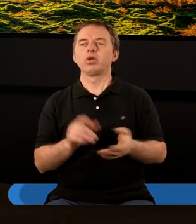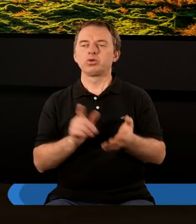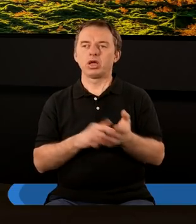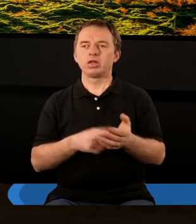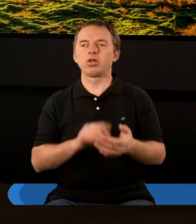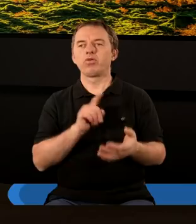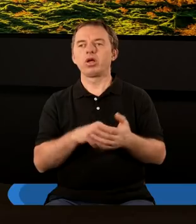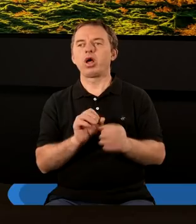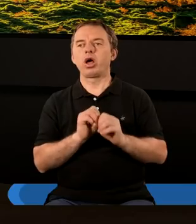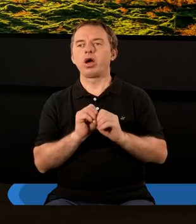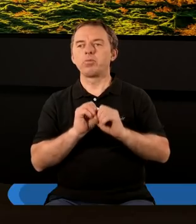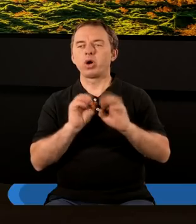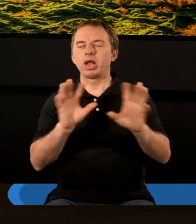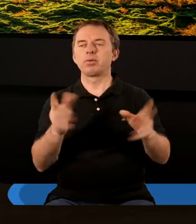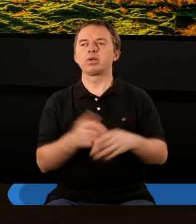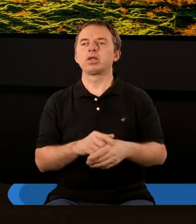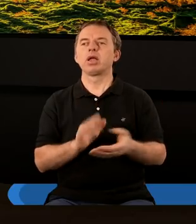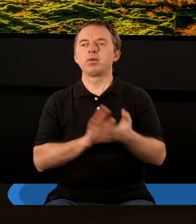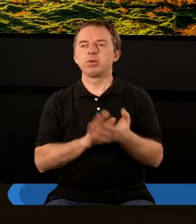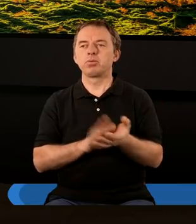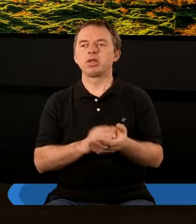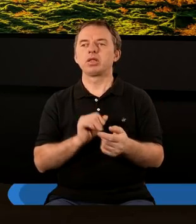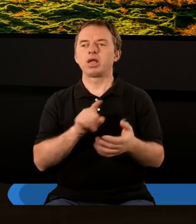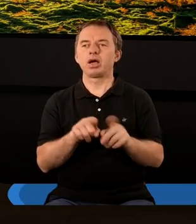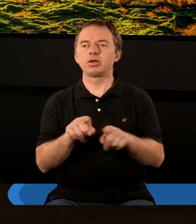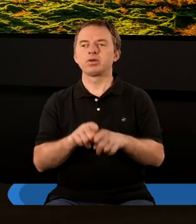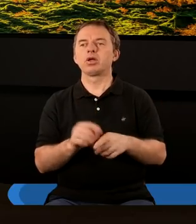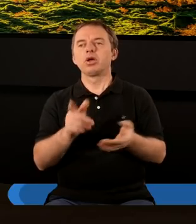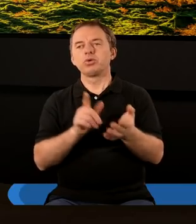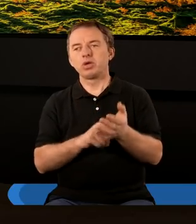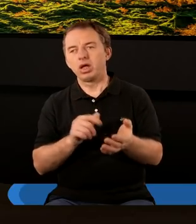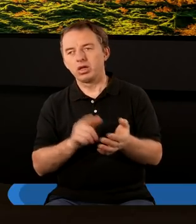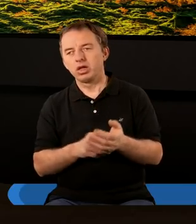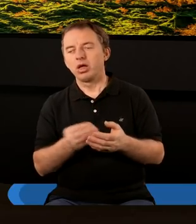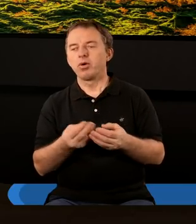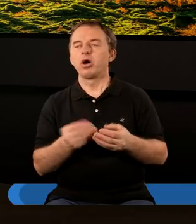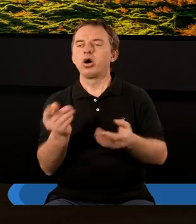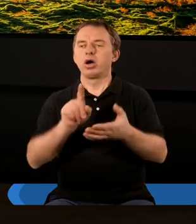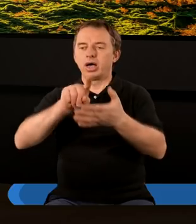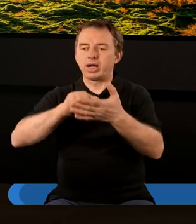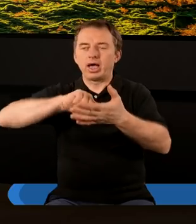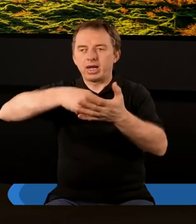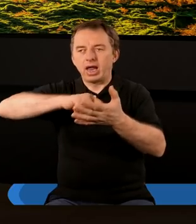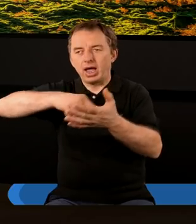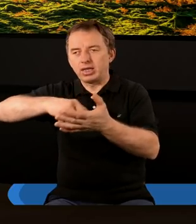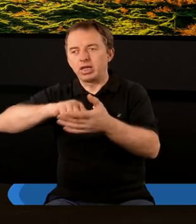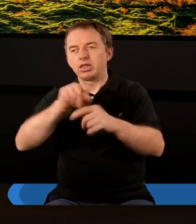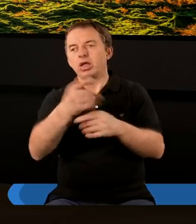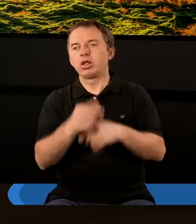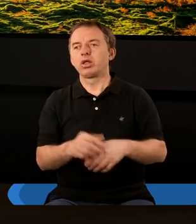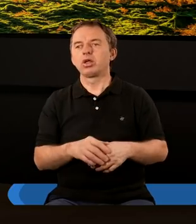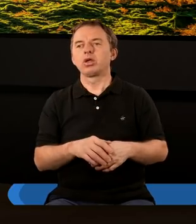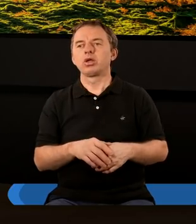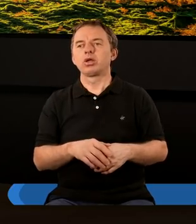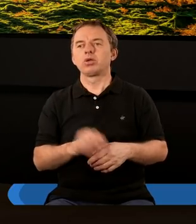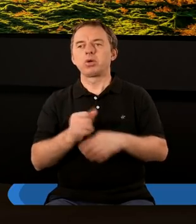właśnie w apokaliptyce biblijnej jest tak, że często się mnoży, na przykład 7 razy